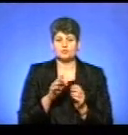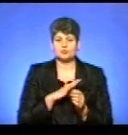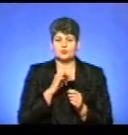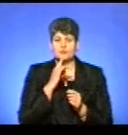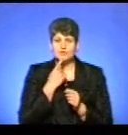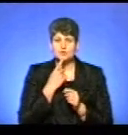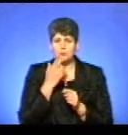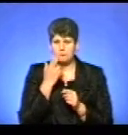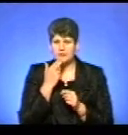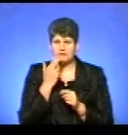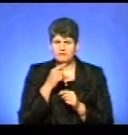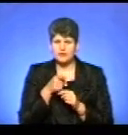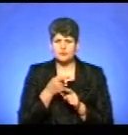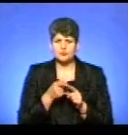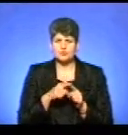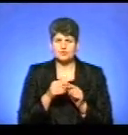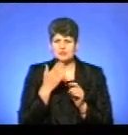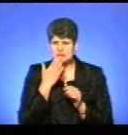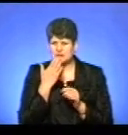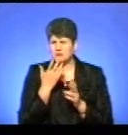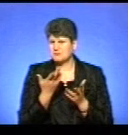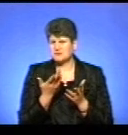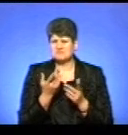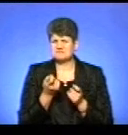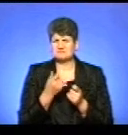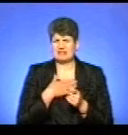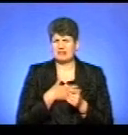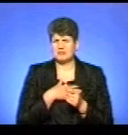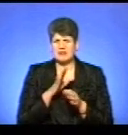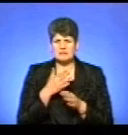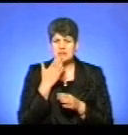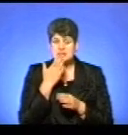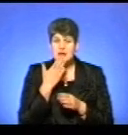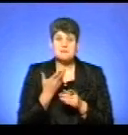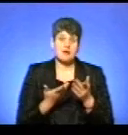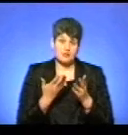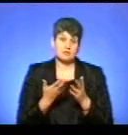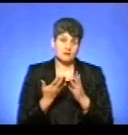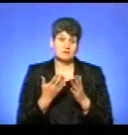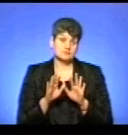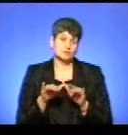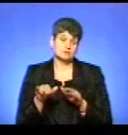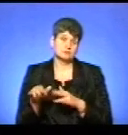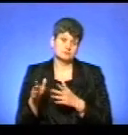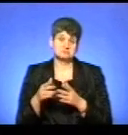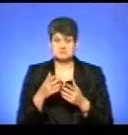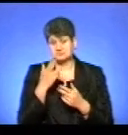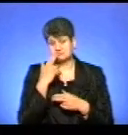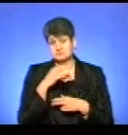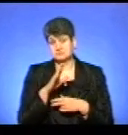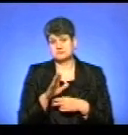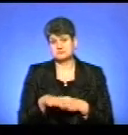привикнути до цього запаху, трошки неприємний запах, але потім вже тягнулися.